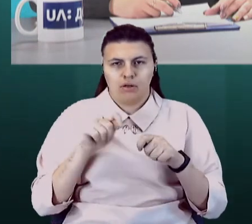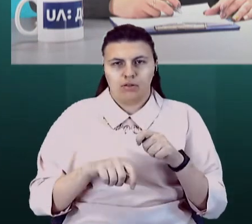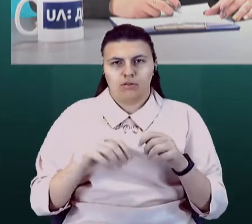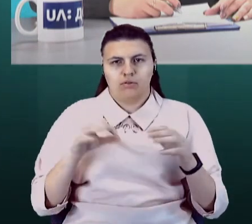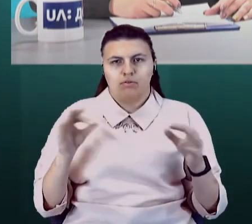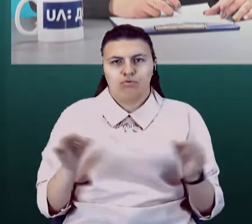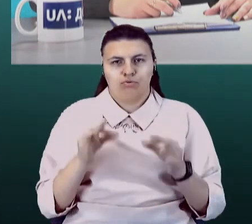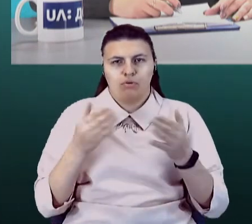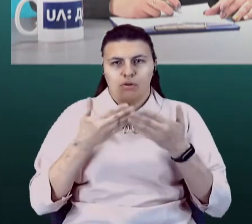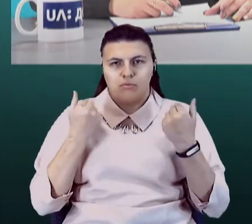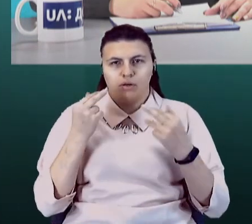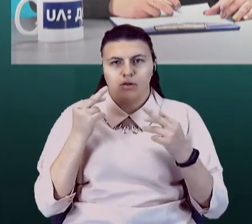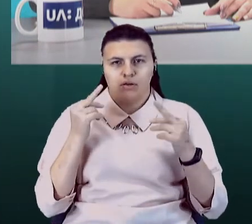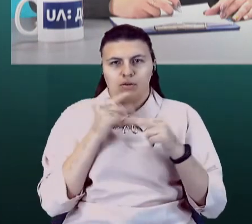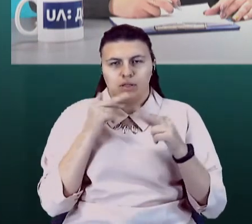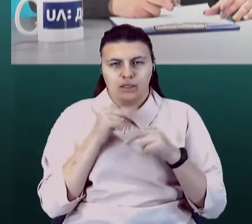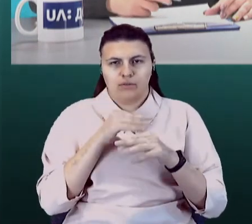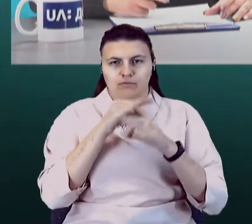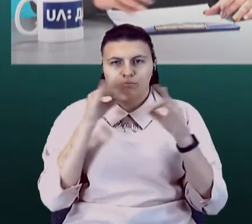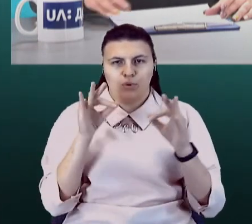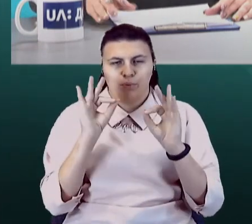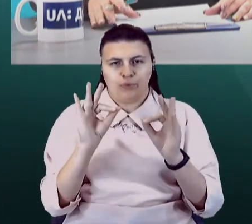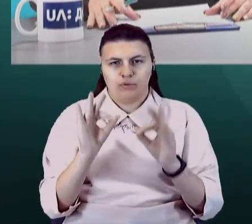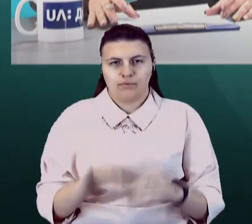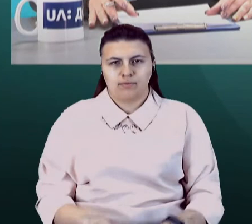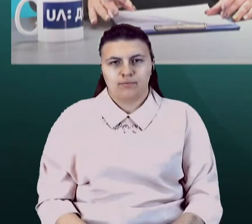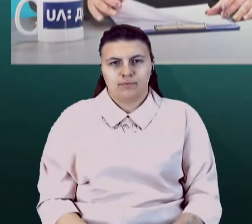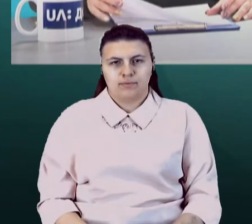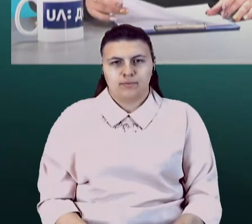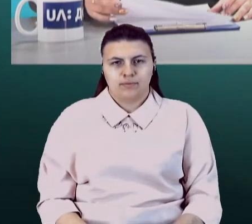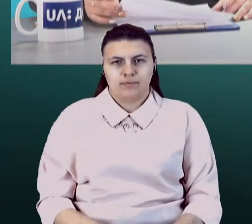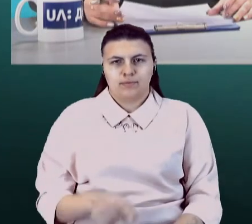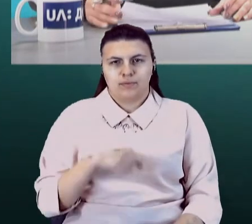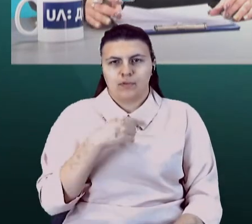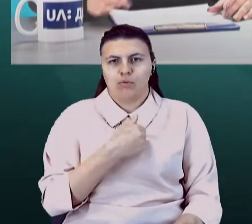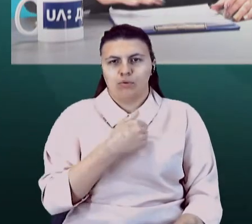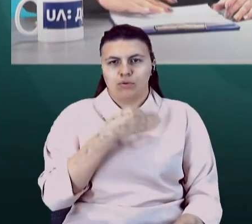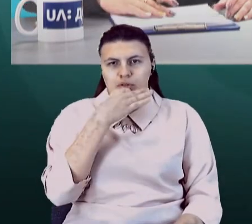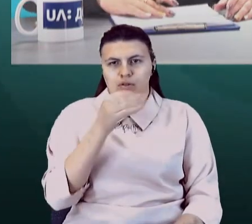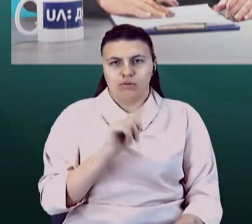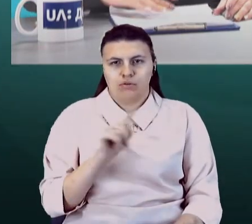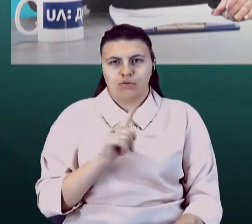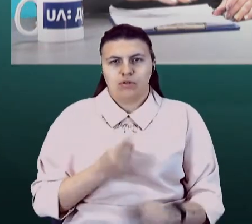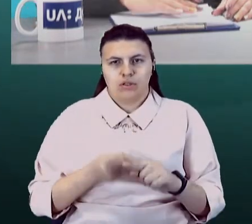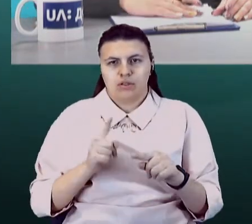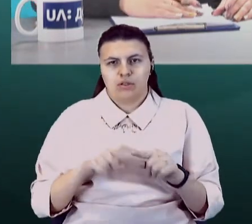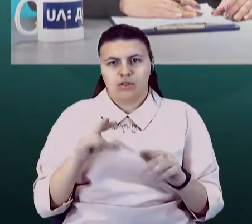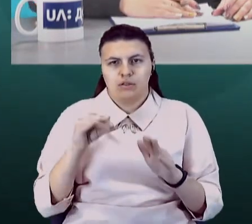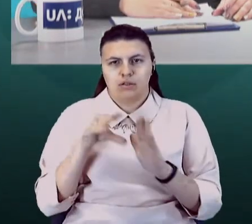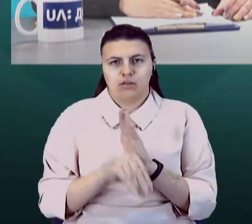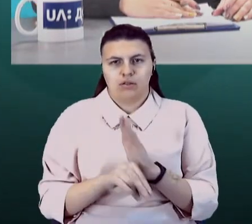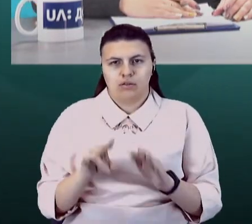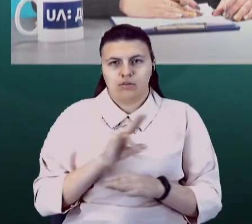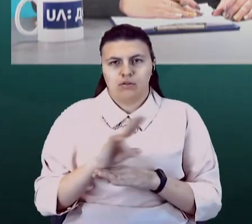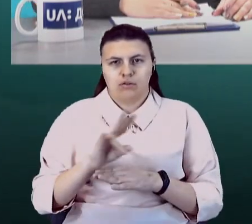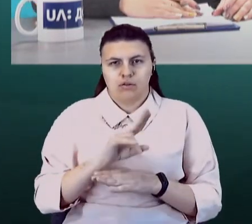того, щоб людям лікуватися. Але я хочу зазначити, що це не складає загрози для підконтрольній території.